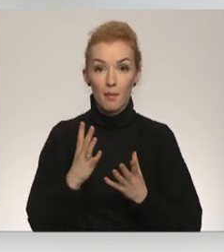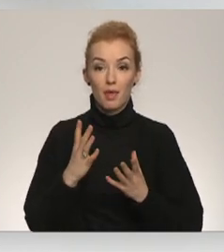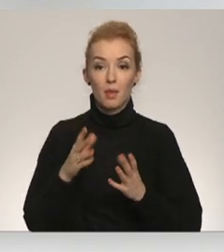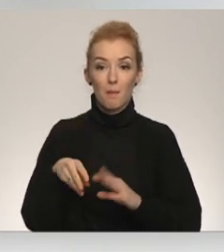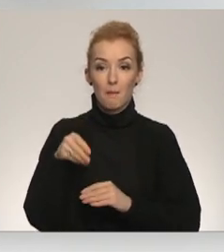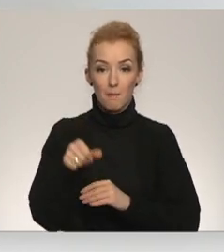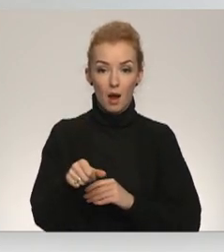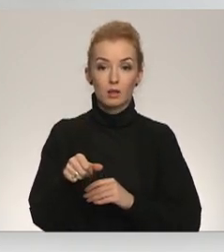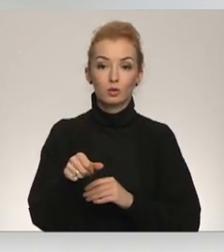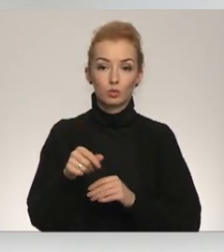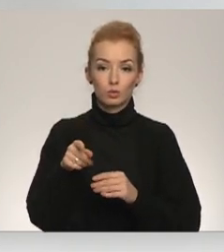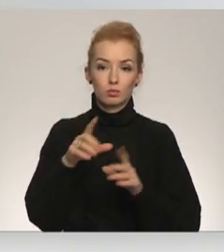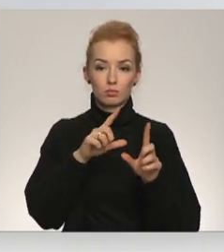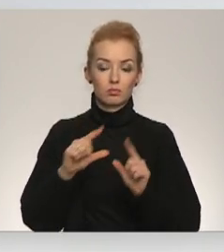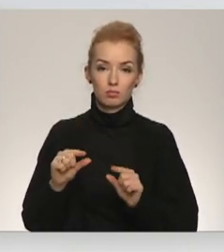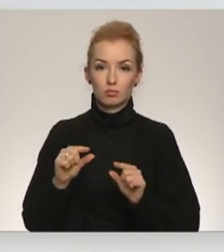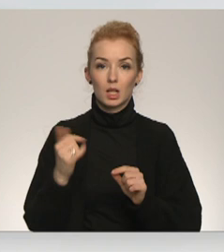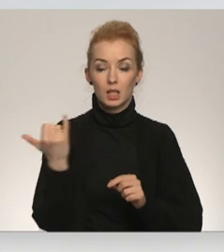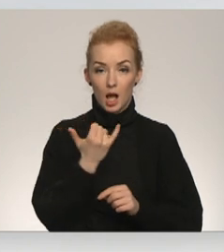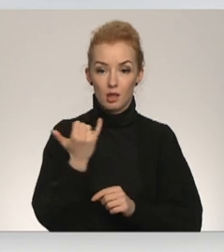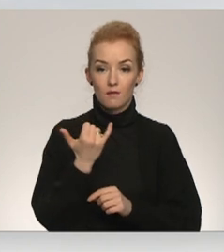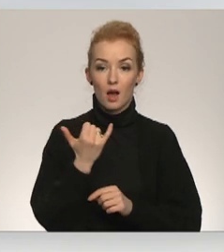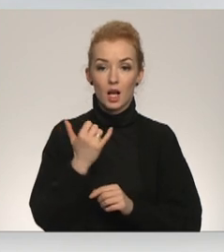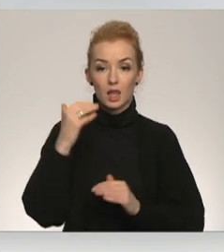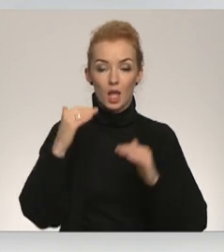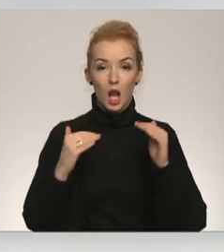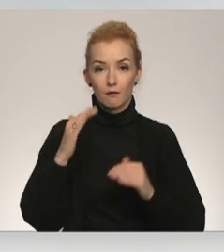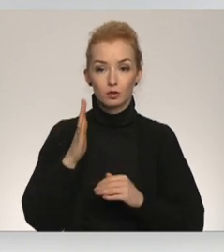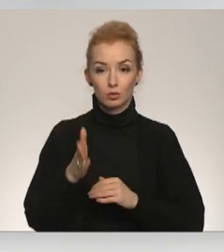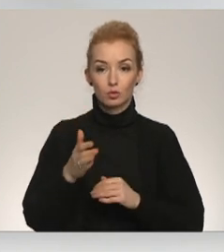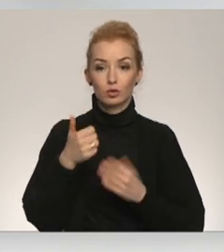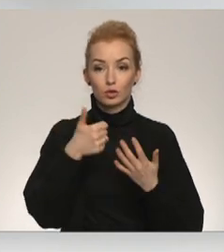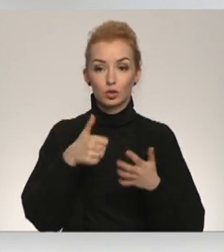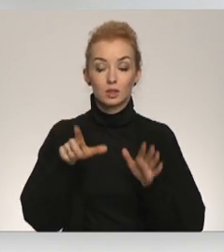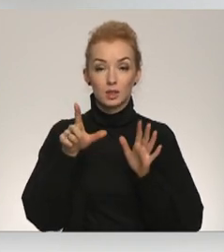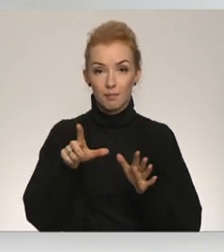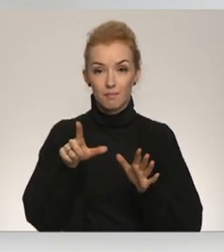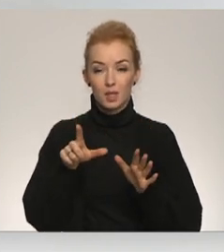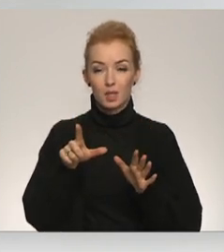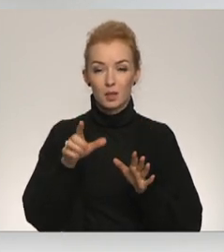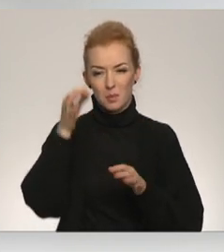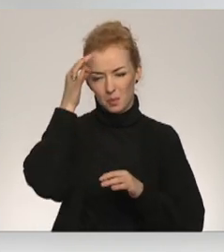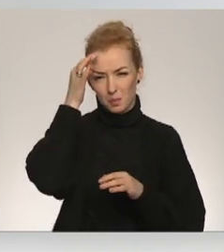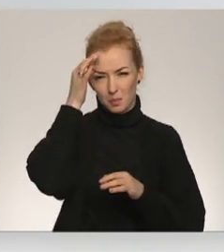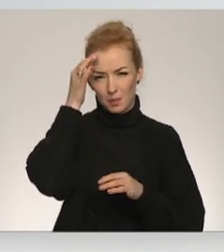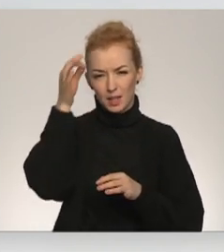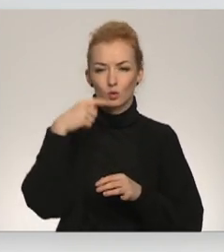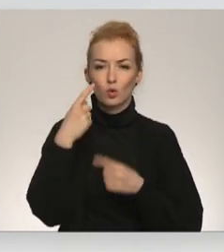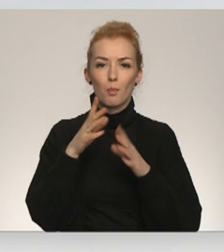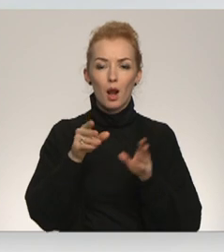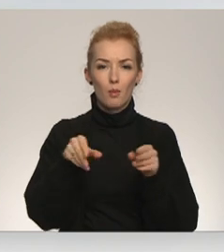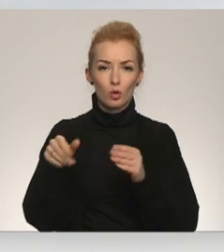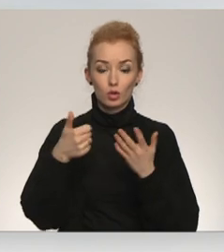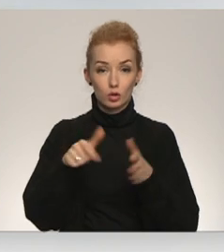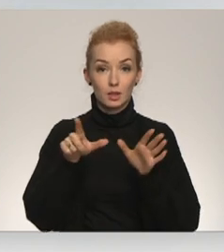iecīvotājiem samaksināt. Tas nozīmē, ka janvārī tarifs būs 67 eiro, precīzāk runājot maksu apkuru būs